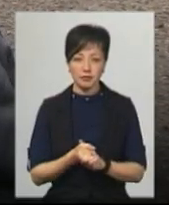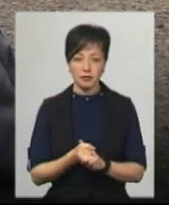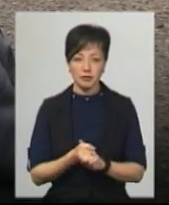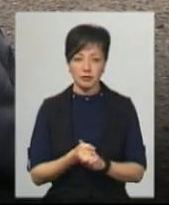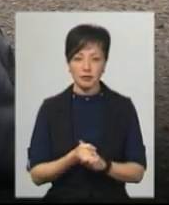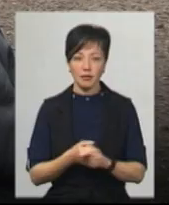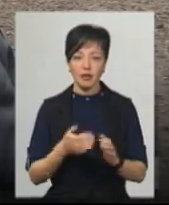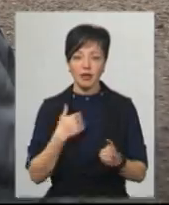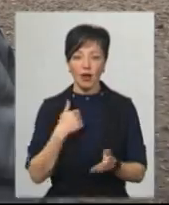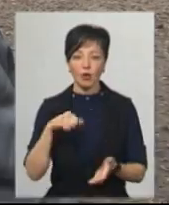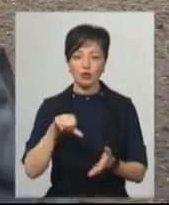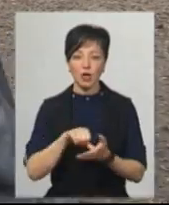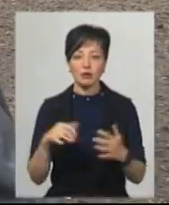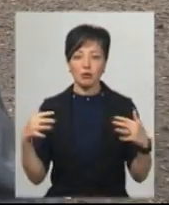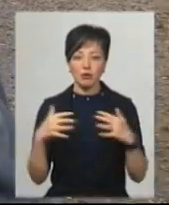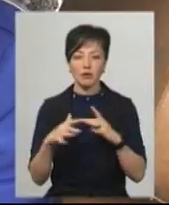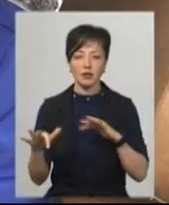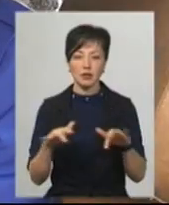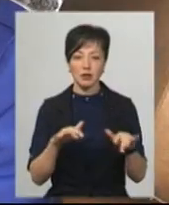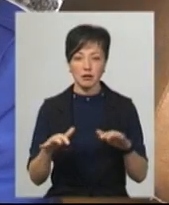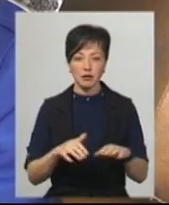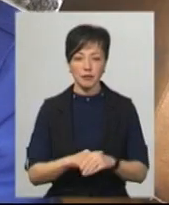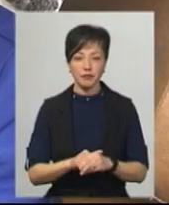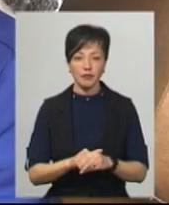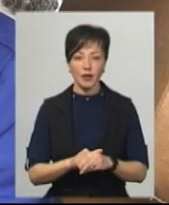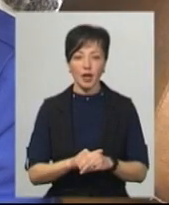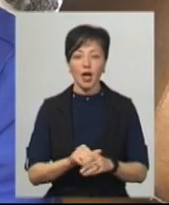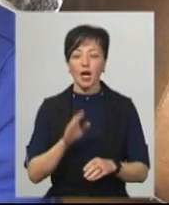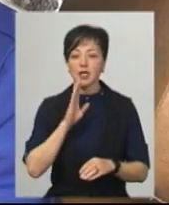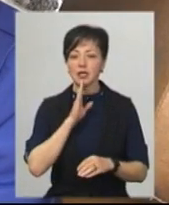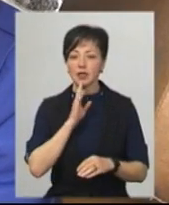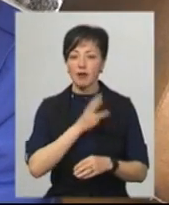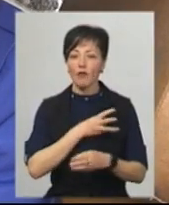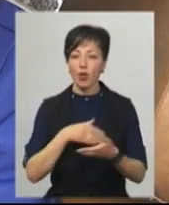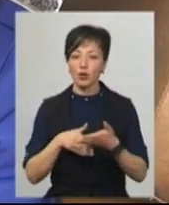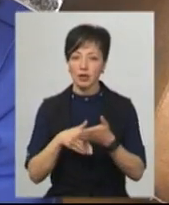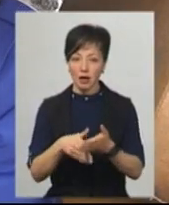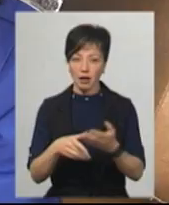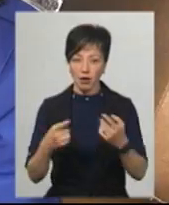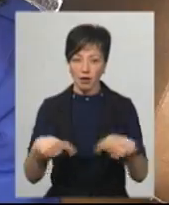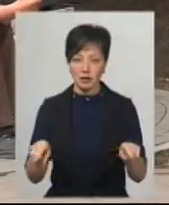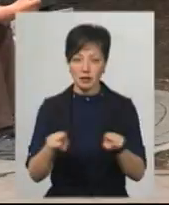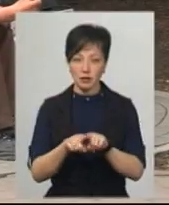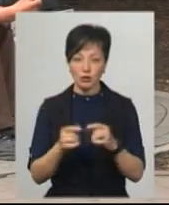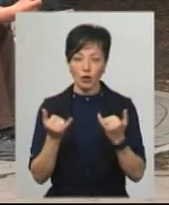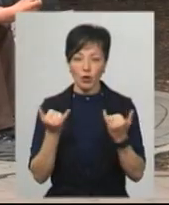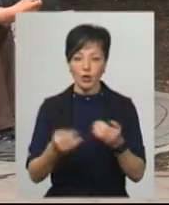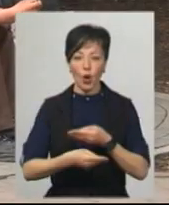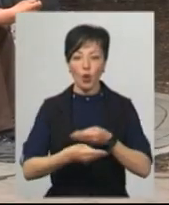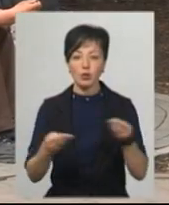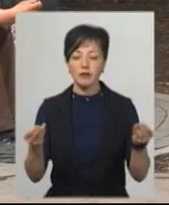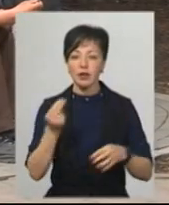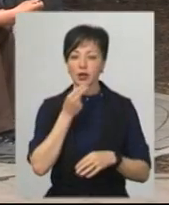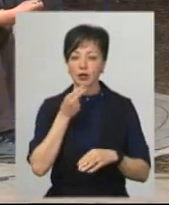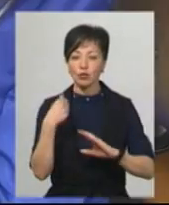я граюсь, я їм тутою. Анна Гірич, волонтерка організації «Територія добра Поділля», сьогодні роздавала